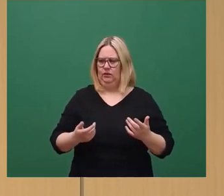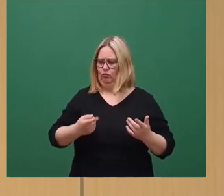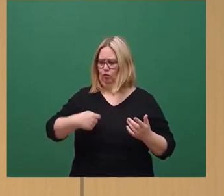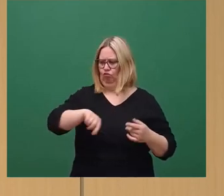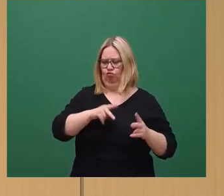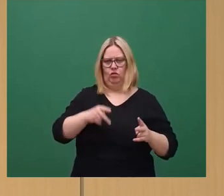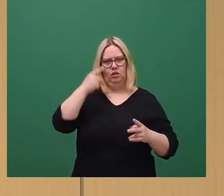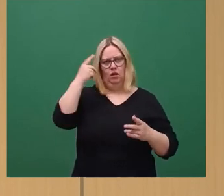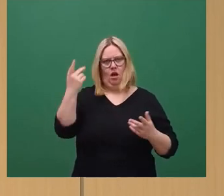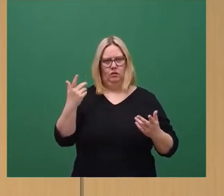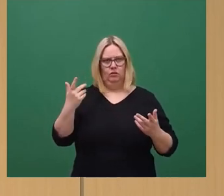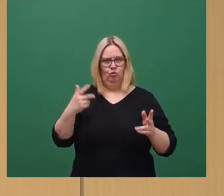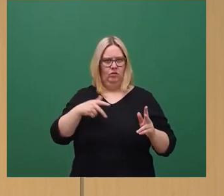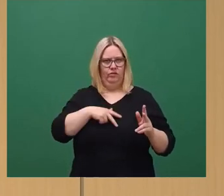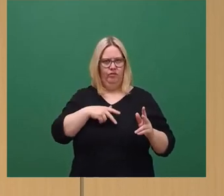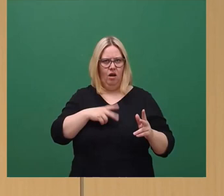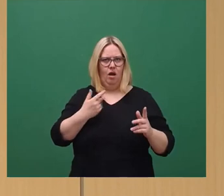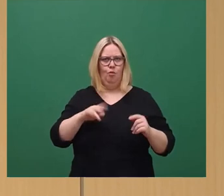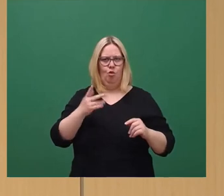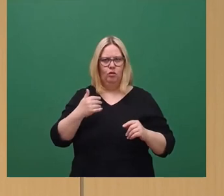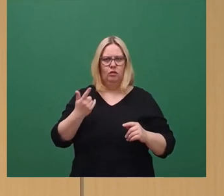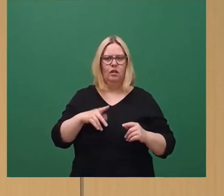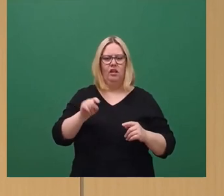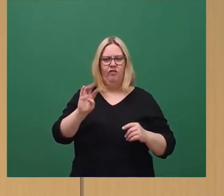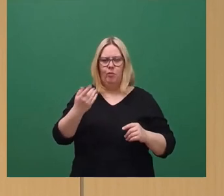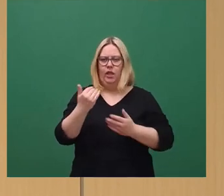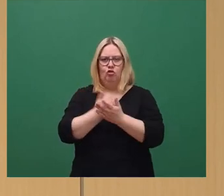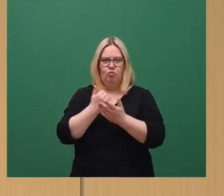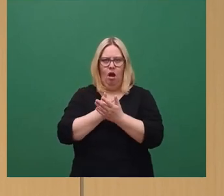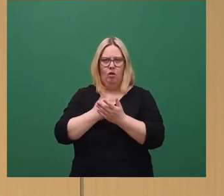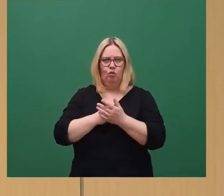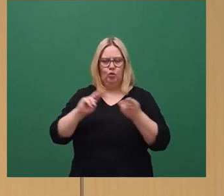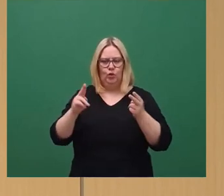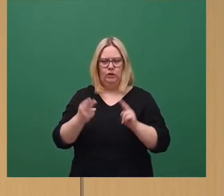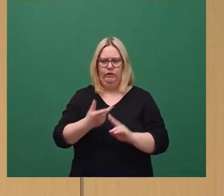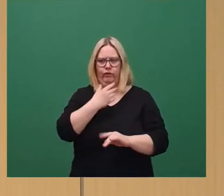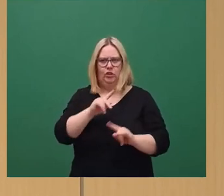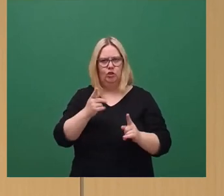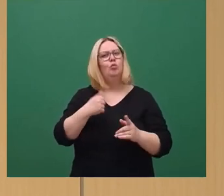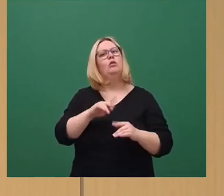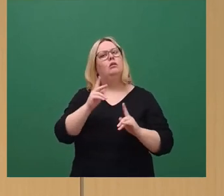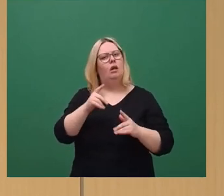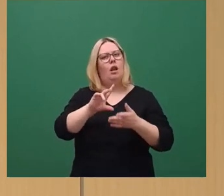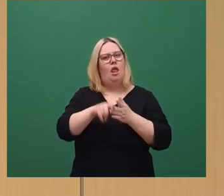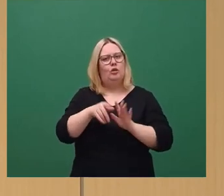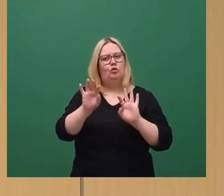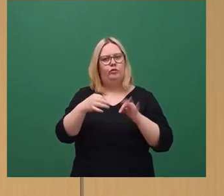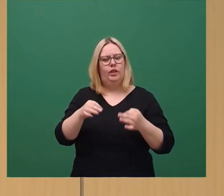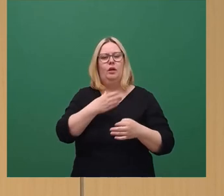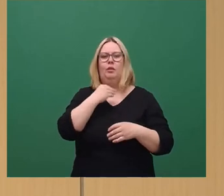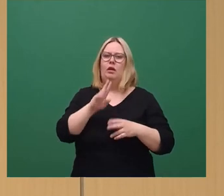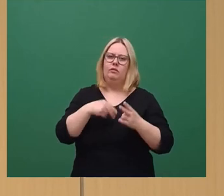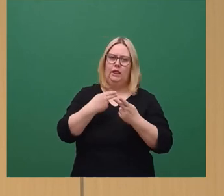kann eine zusammengekürzte und kaputtgesparte DVB wollen. Ein leistungsfähiger und bedarfsgerechter öffentlicher